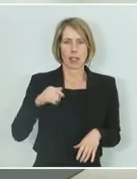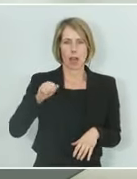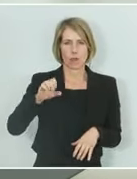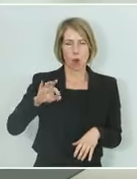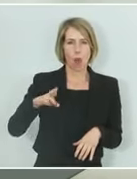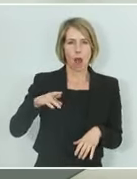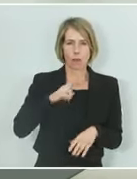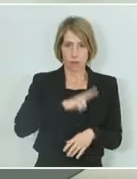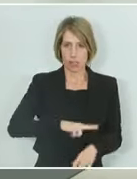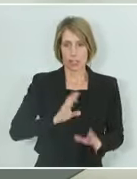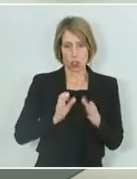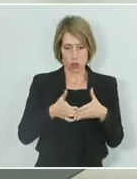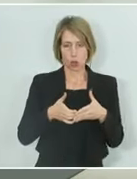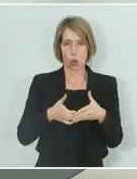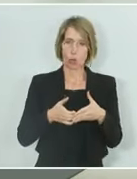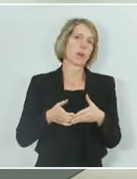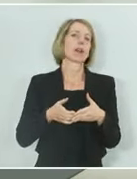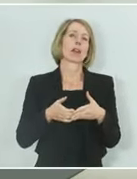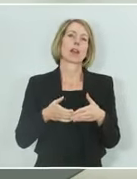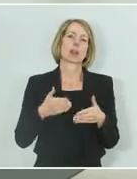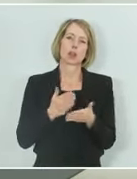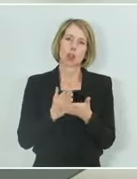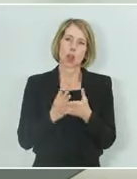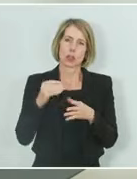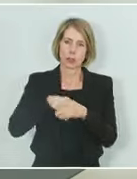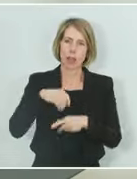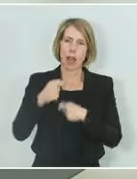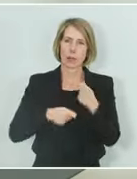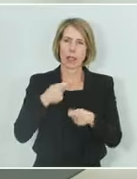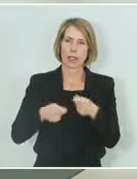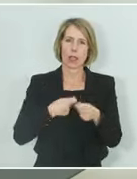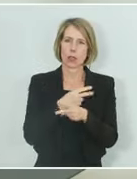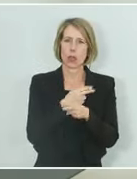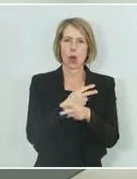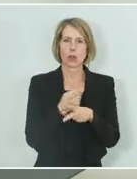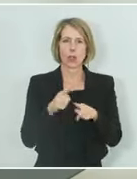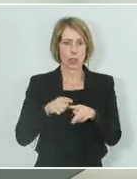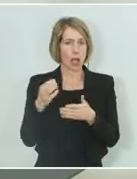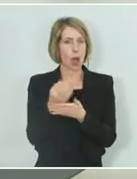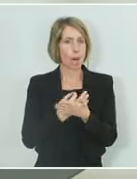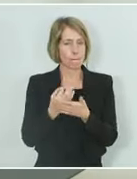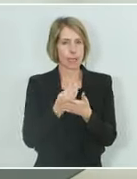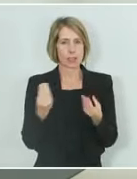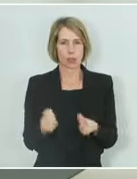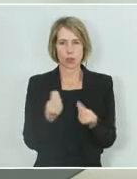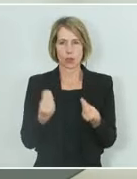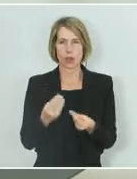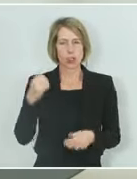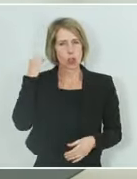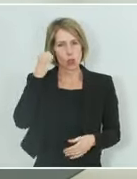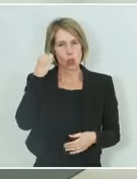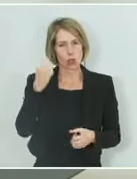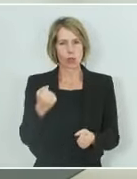gedient. Und Österreich hat auch das Bildungswesen im Kosovo unterstützt.